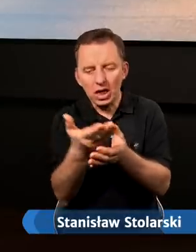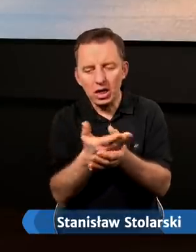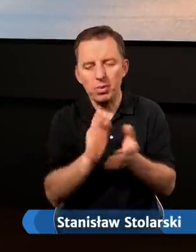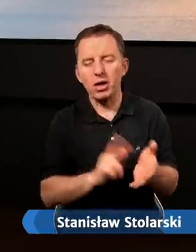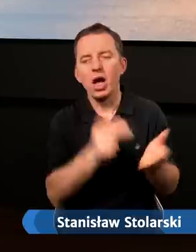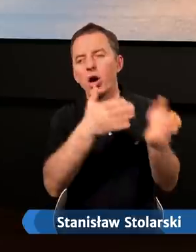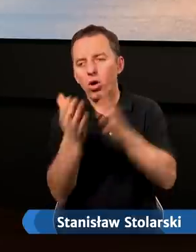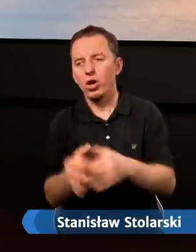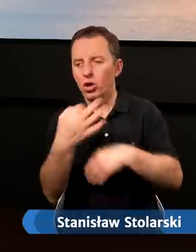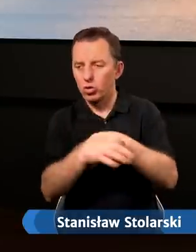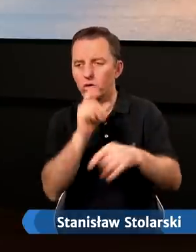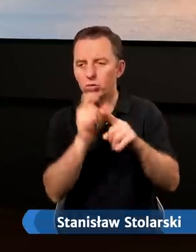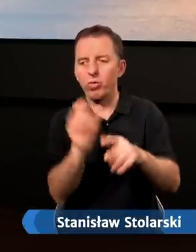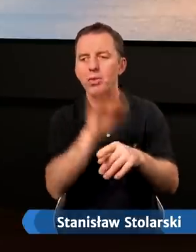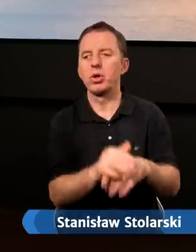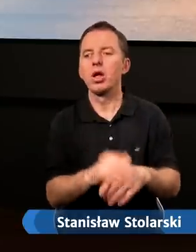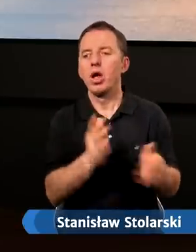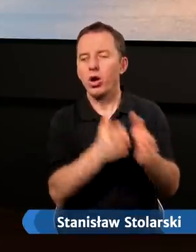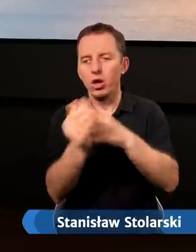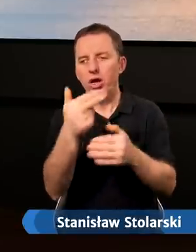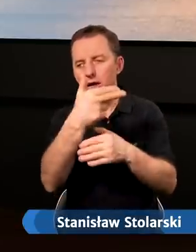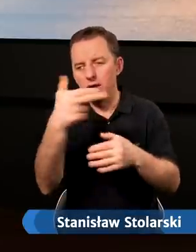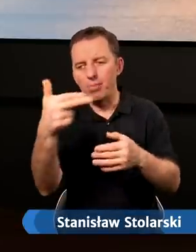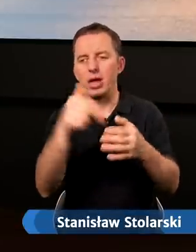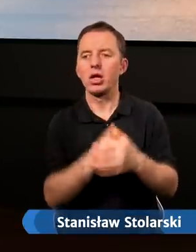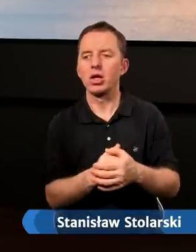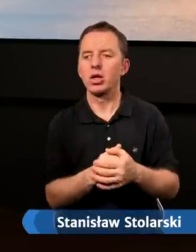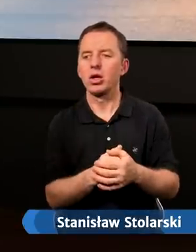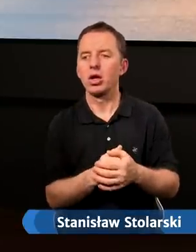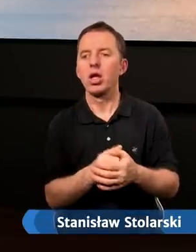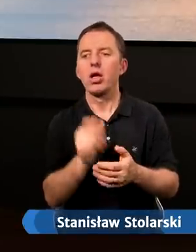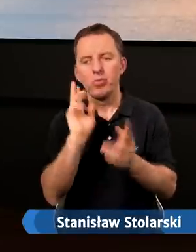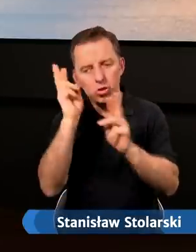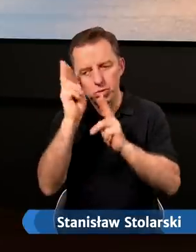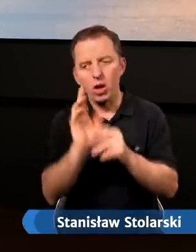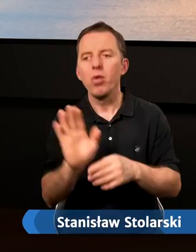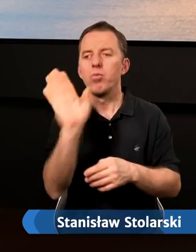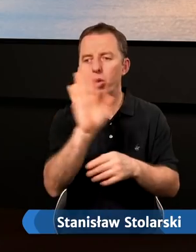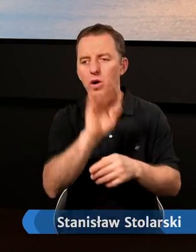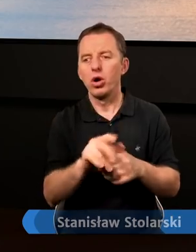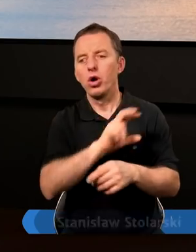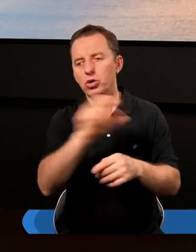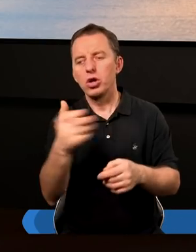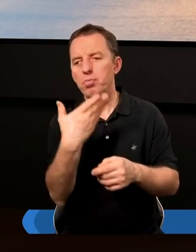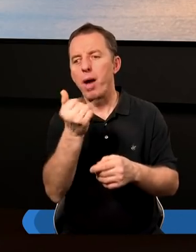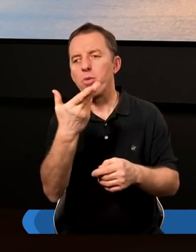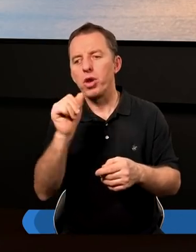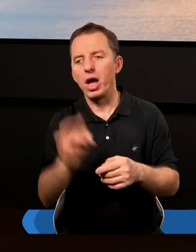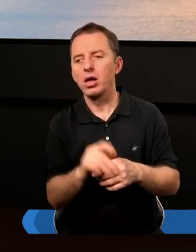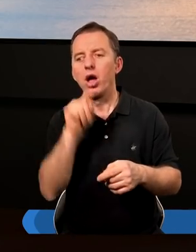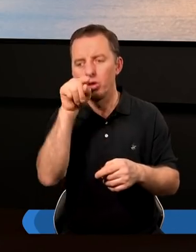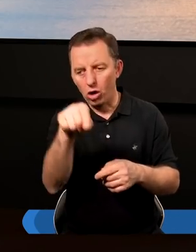Zapraszamy na kolejne Studium Słowa Bożego. Kolejny temat brzmi Bóg czy Mamona?